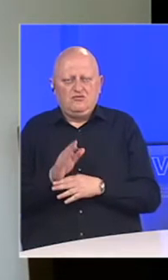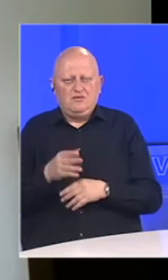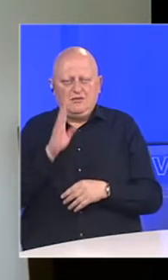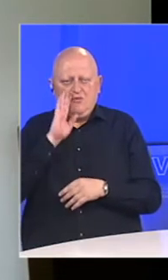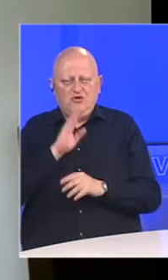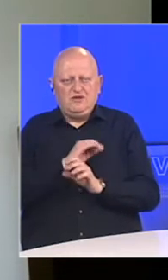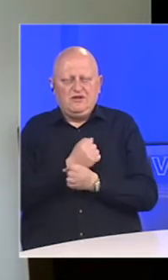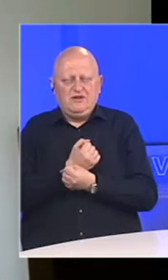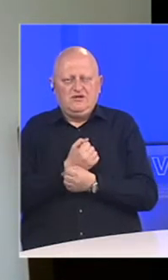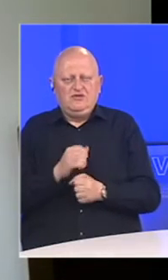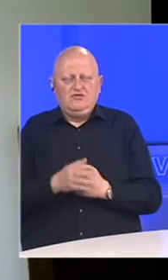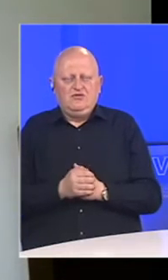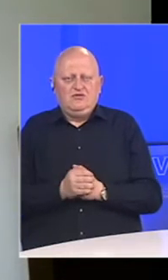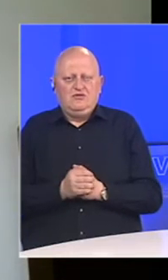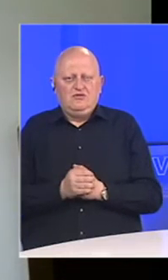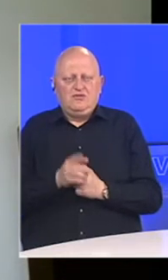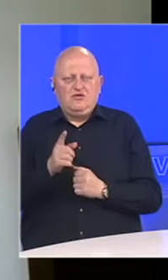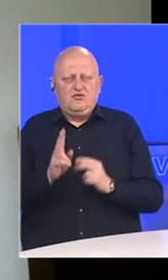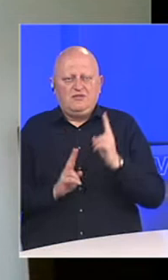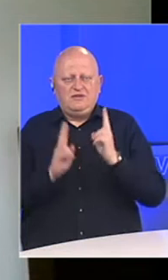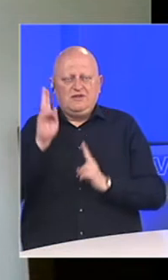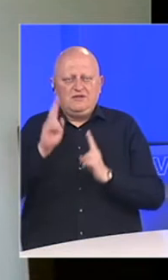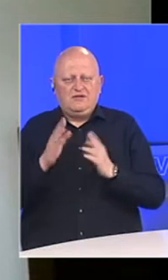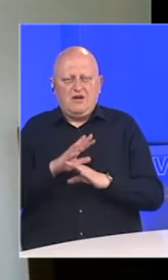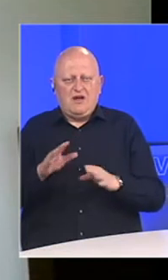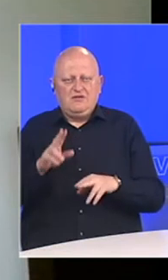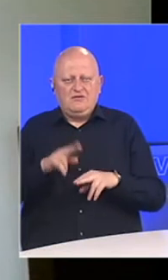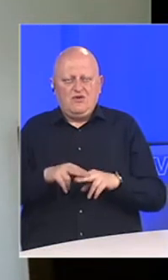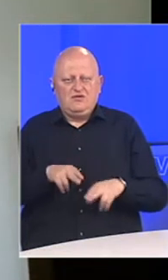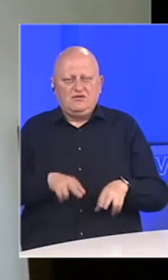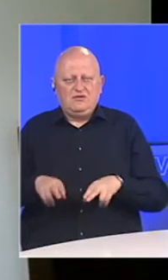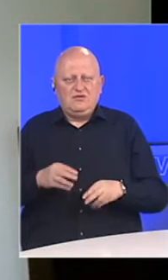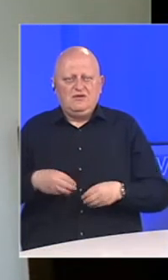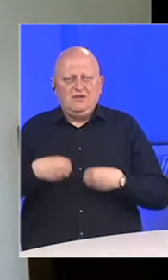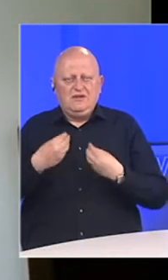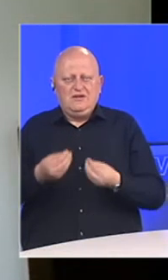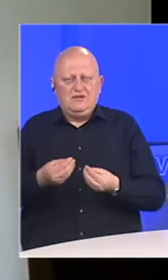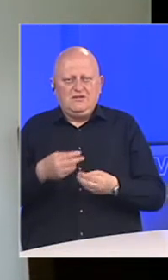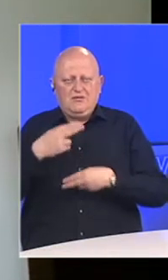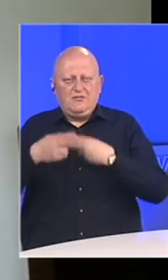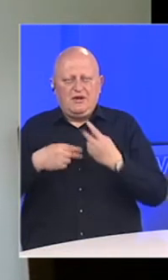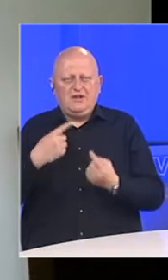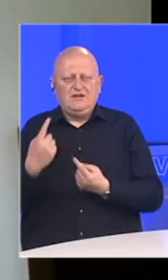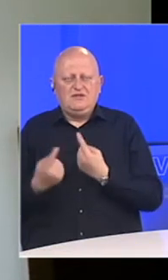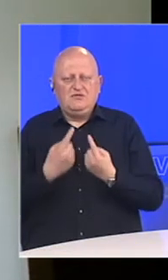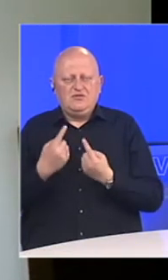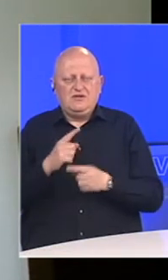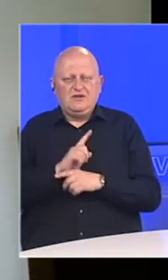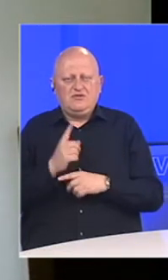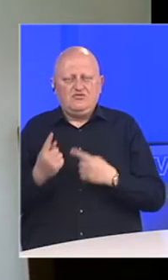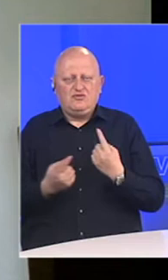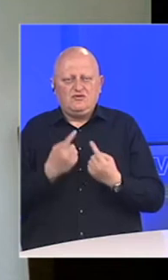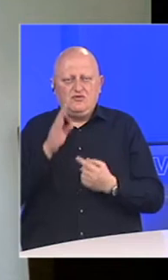ispred Bosne i Hercegovine. Na tom sastanku, kao i svi ostali ministri, smo iznijeli pregled situacije, trenutne